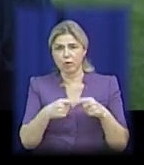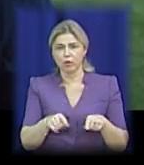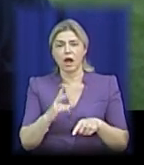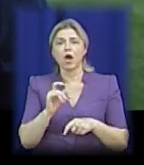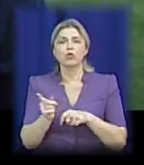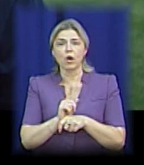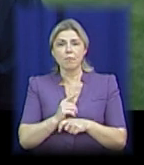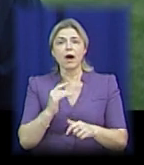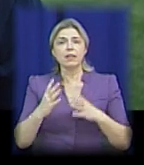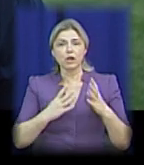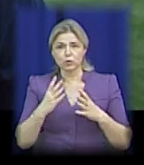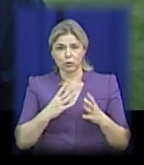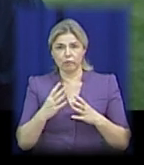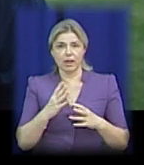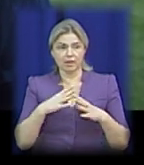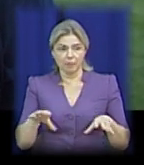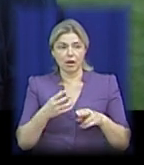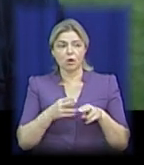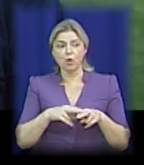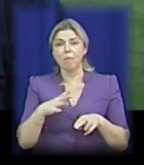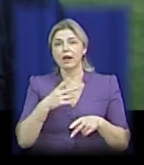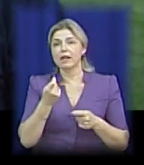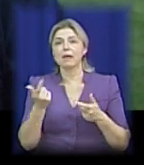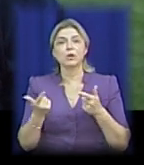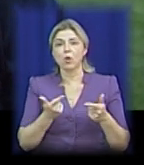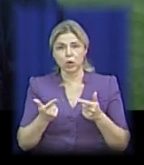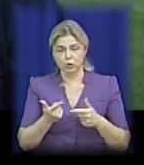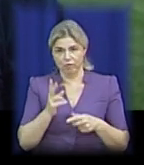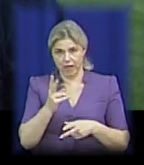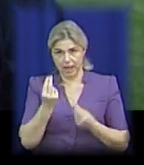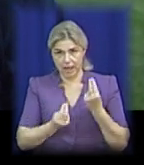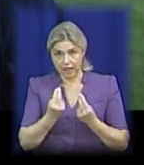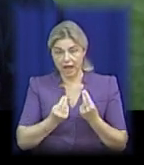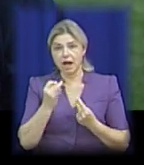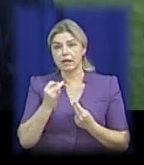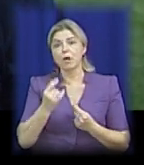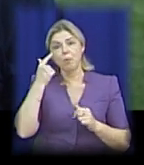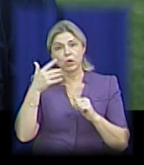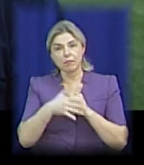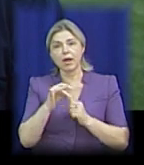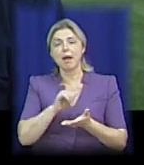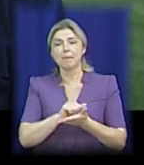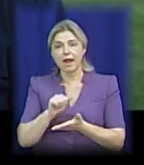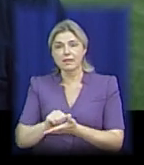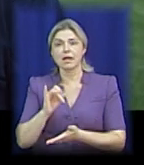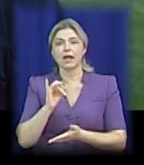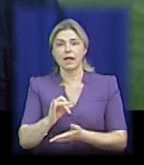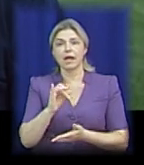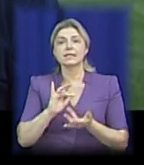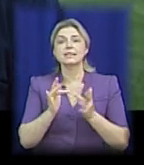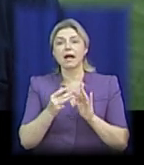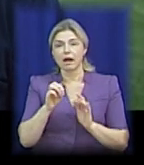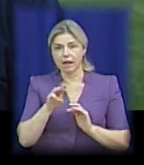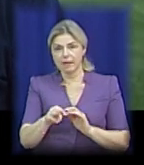тренування не проводили. Тому десь ми були не готовими до цієї гри. І зрозуміло, що і преса, і футбольні сайти десь команду